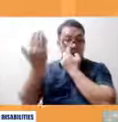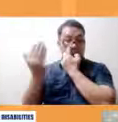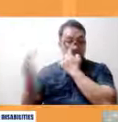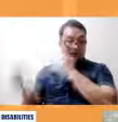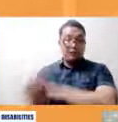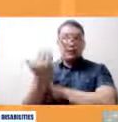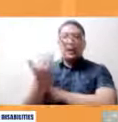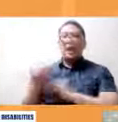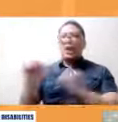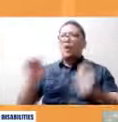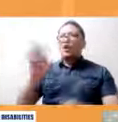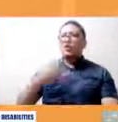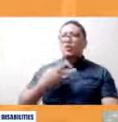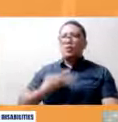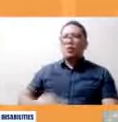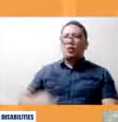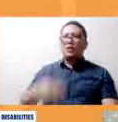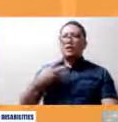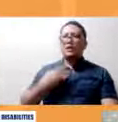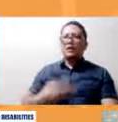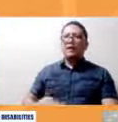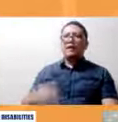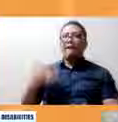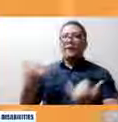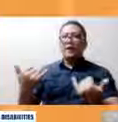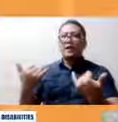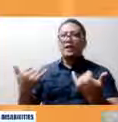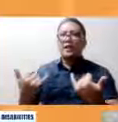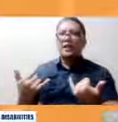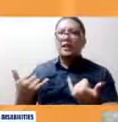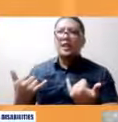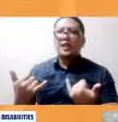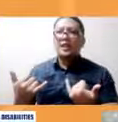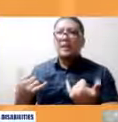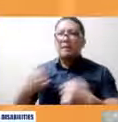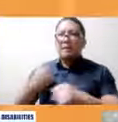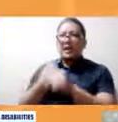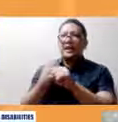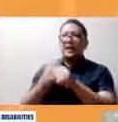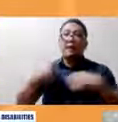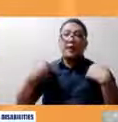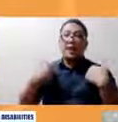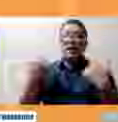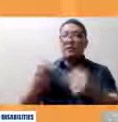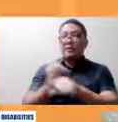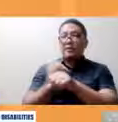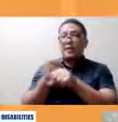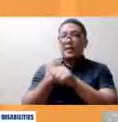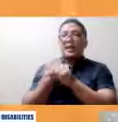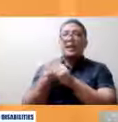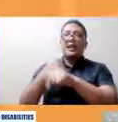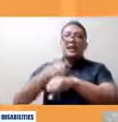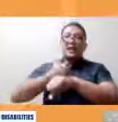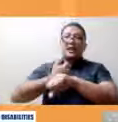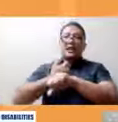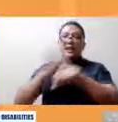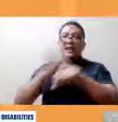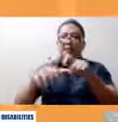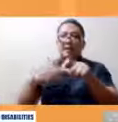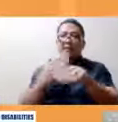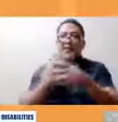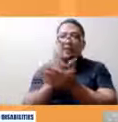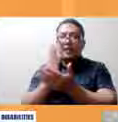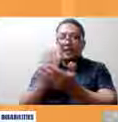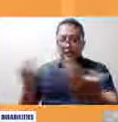hangarin para sa ating mga kandidato patungkol sa pagpapalakas ng disability rights sa ating bansa unahin natin kay Sir Raniero